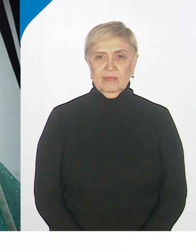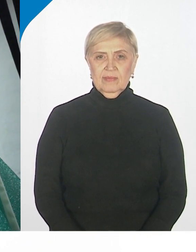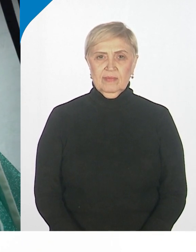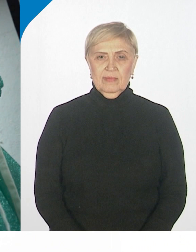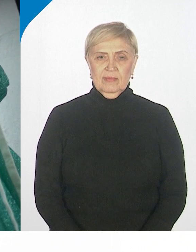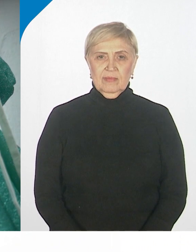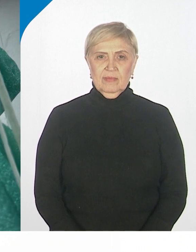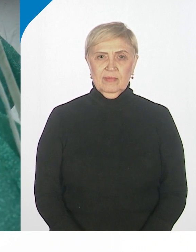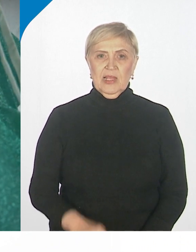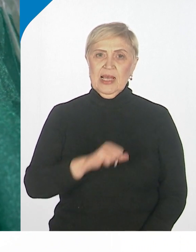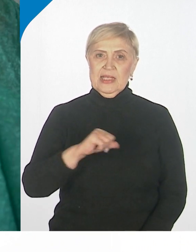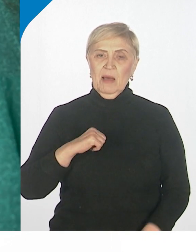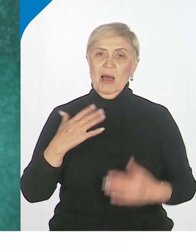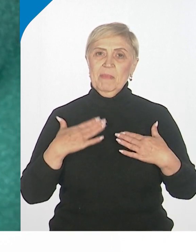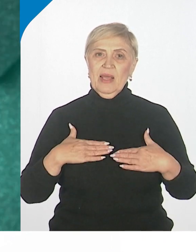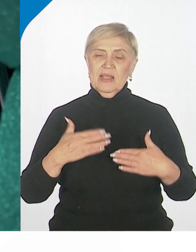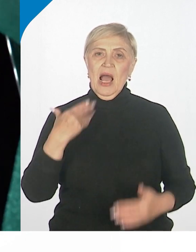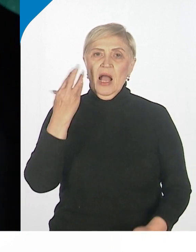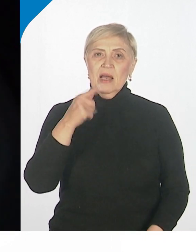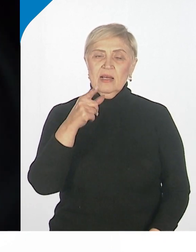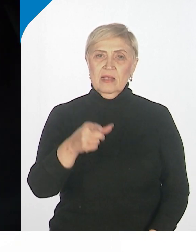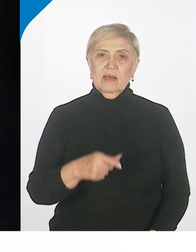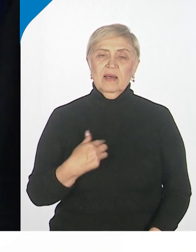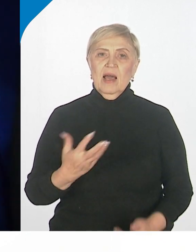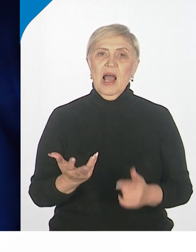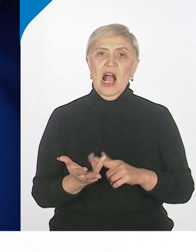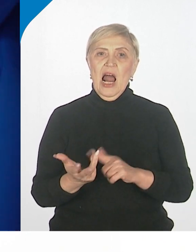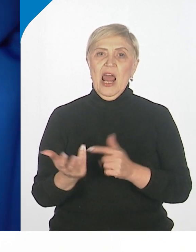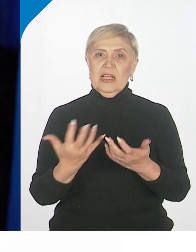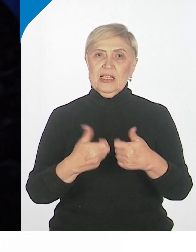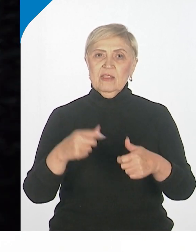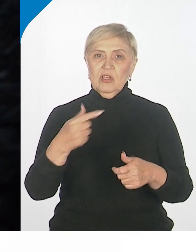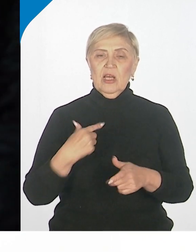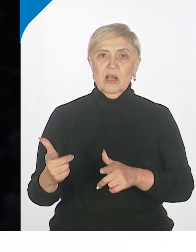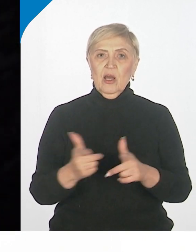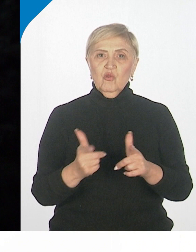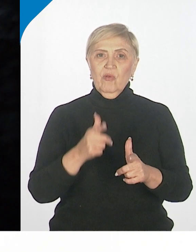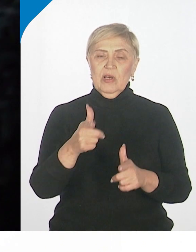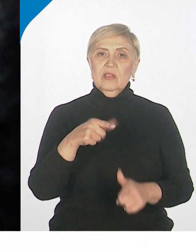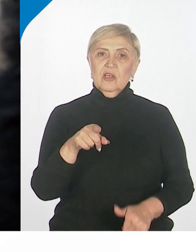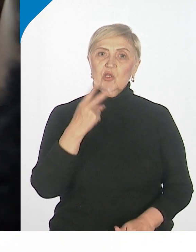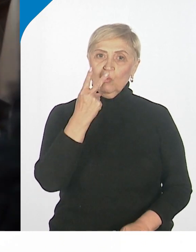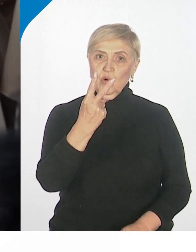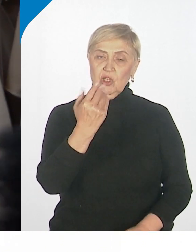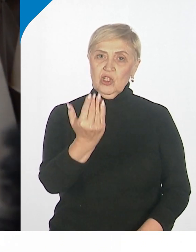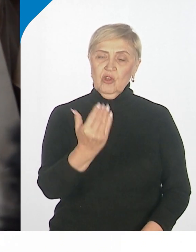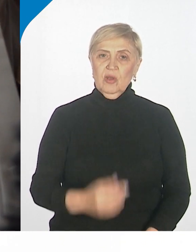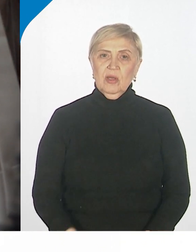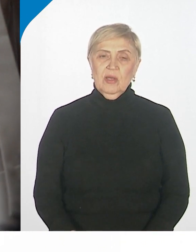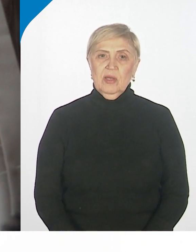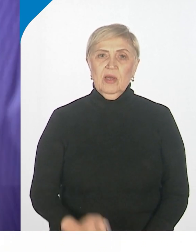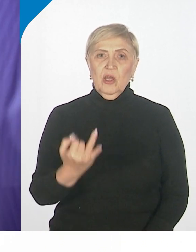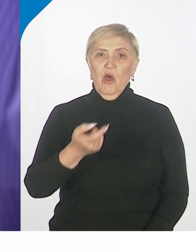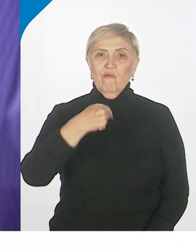самое приятное это когда коллекция готова и ты смотришь на ее и у тебя